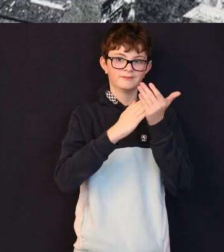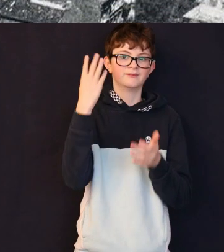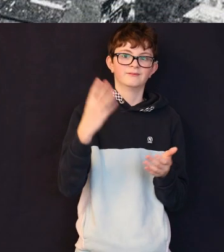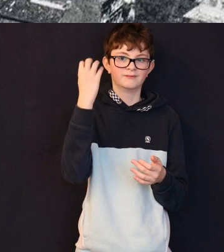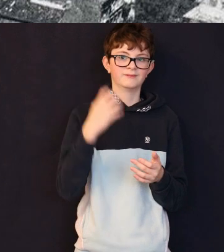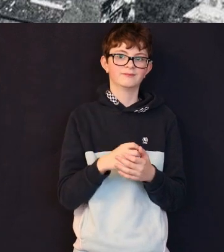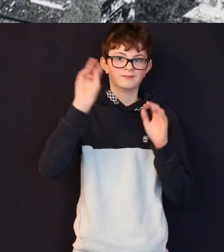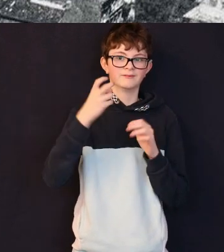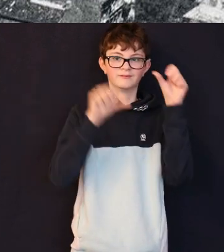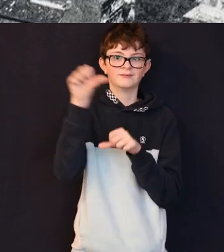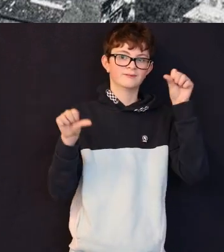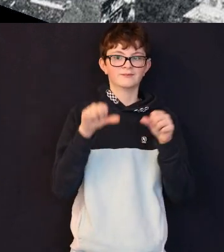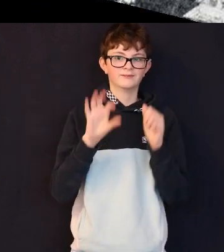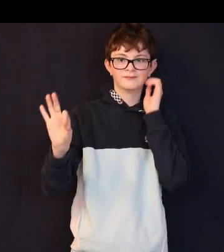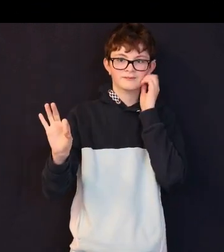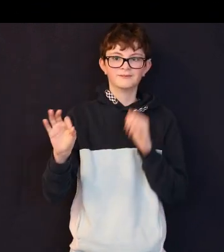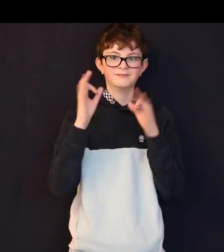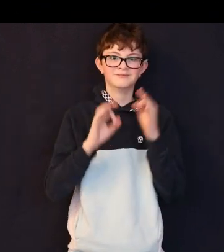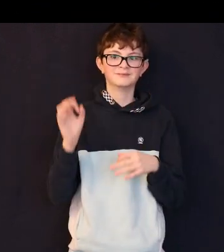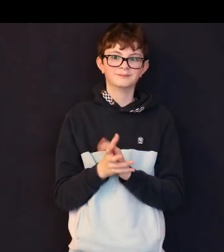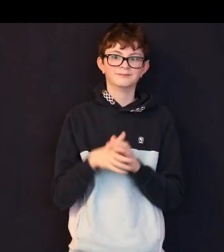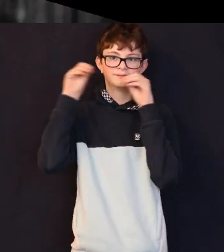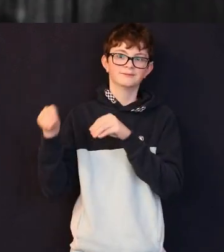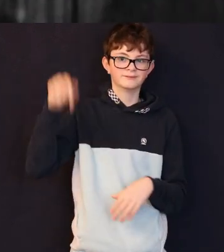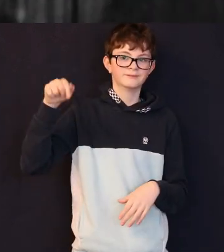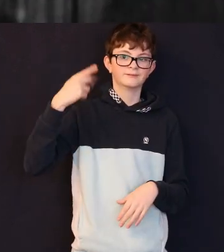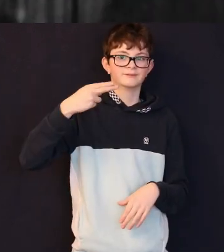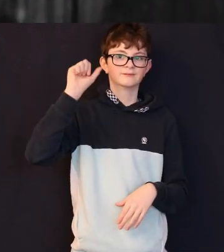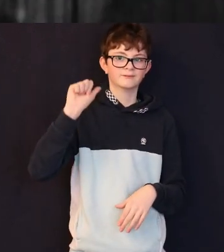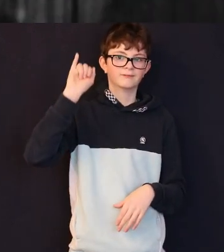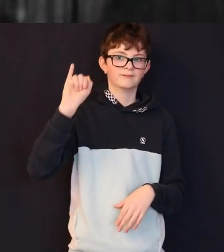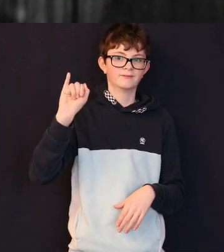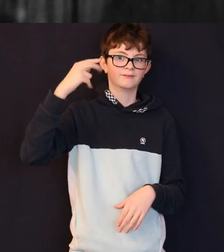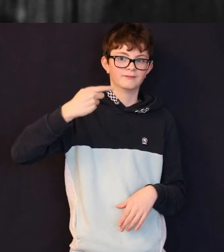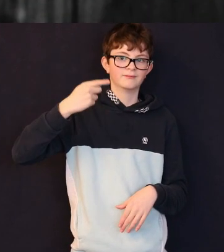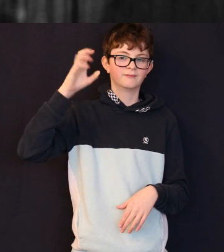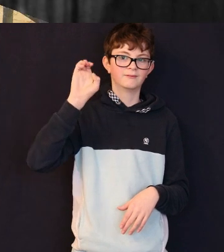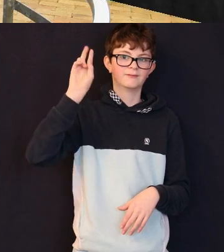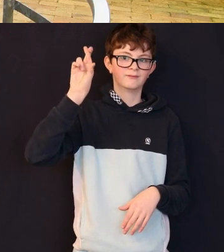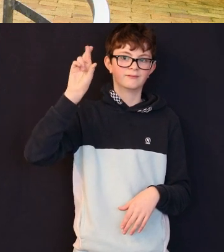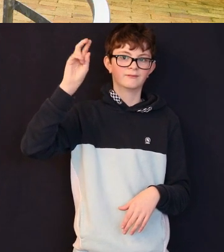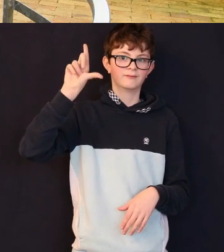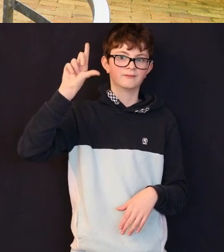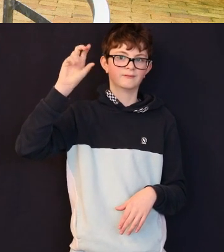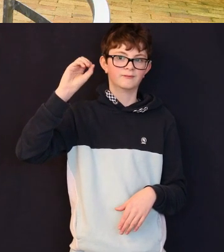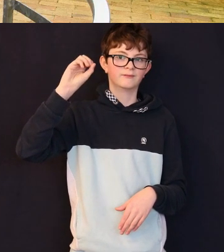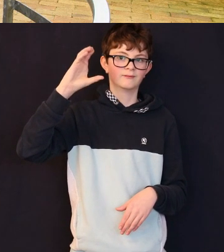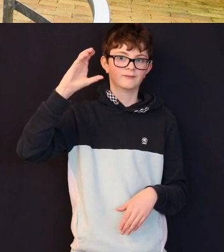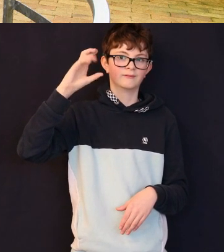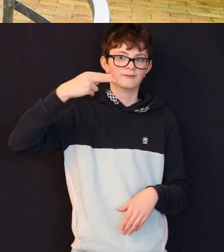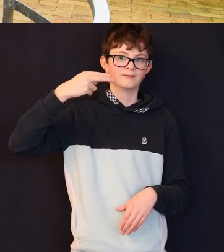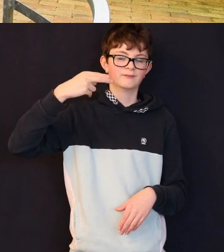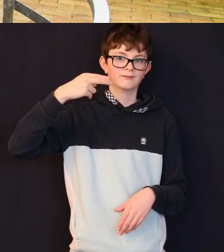verlegten die Kernphysiker und Professor Heisenberg und Professor von Weizsäckern ihren Versuchsreaktor 1944